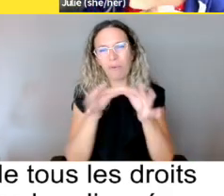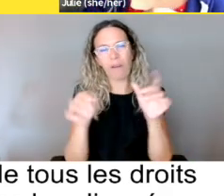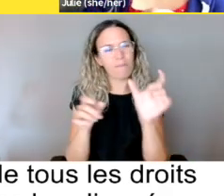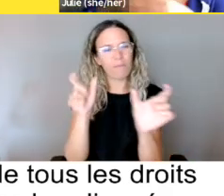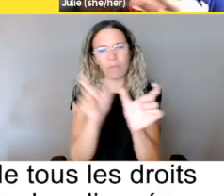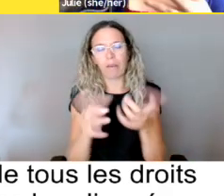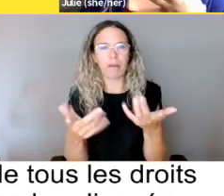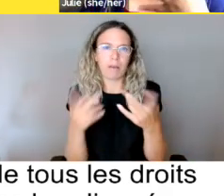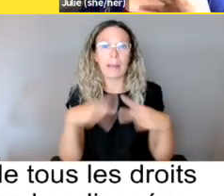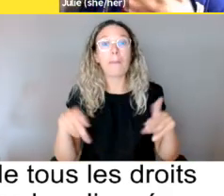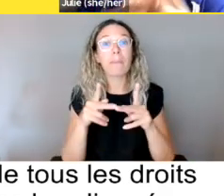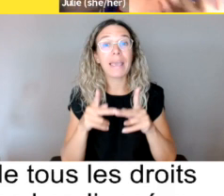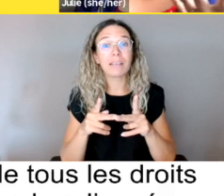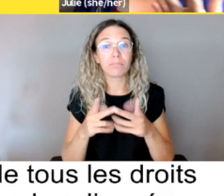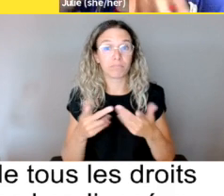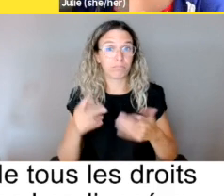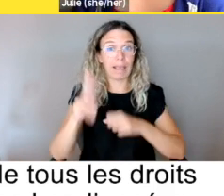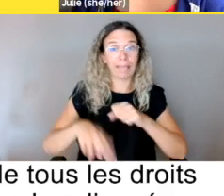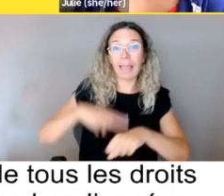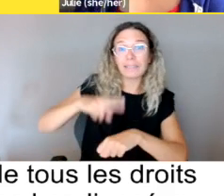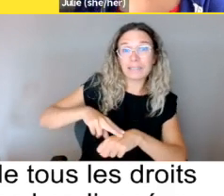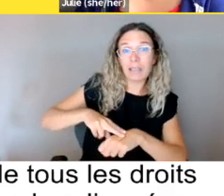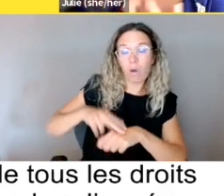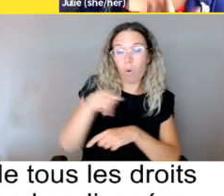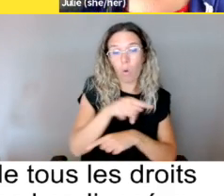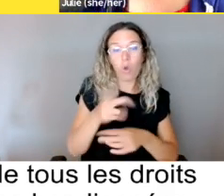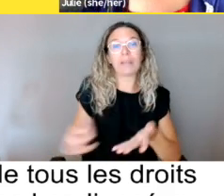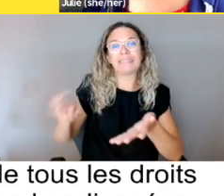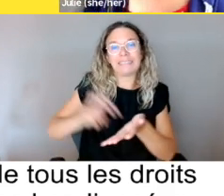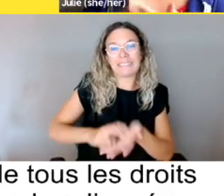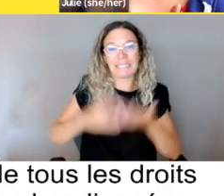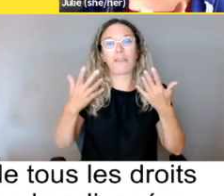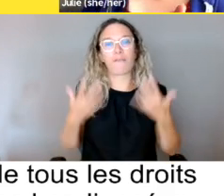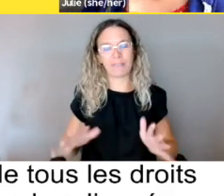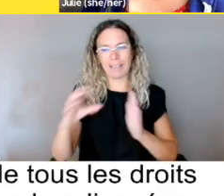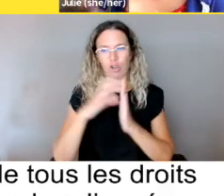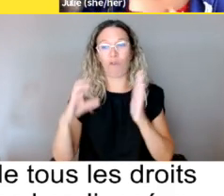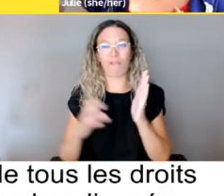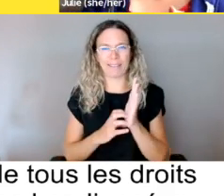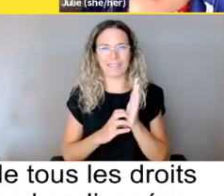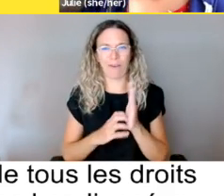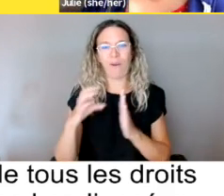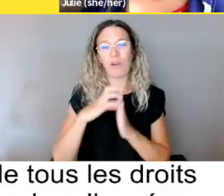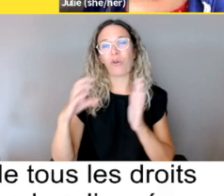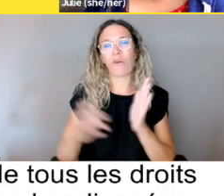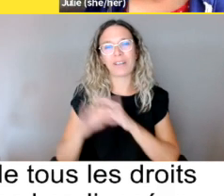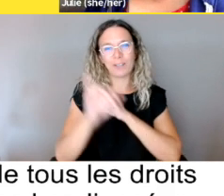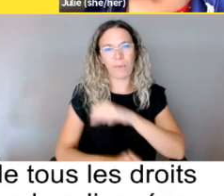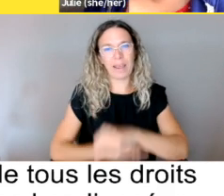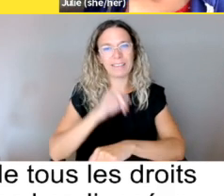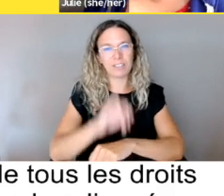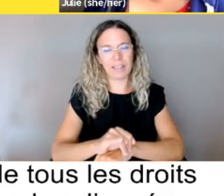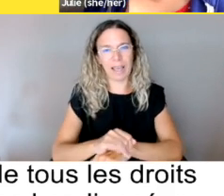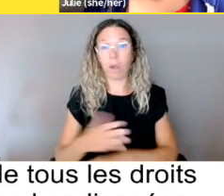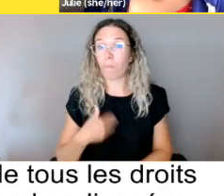États, normalement les pays, les nations, qui ont signé la Convention, cette Convention internationale, parce que ce n